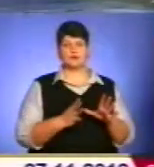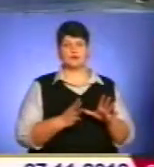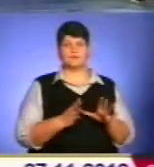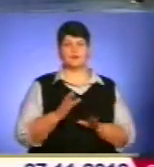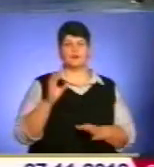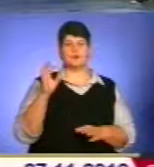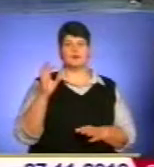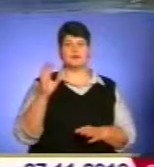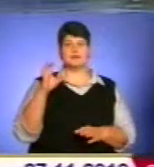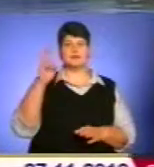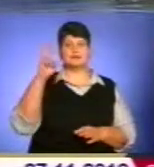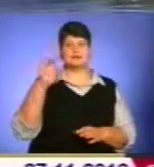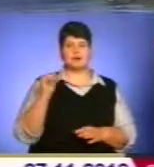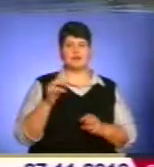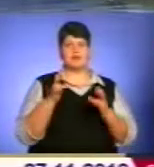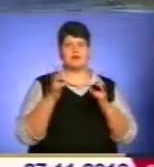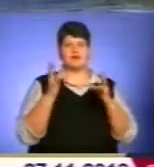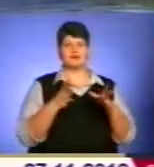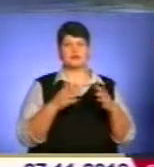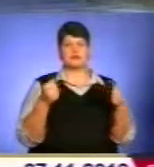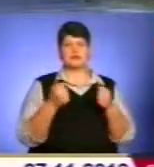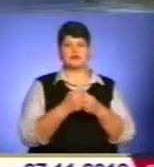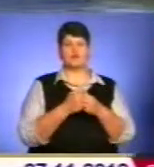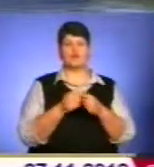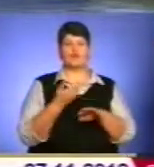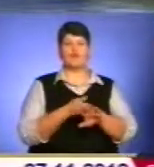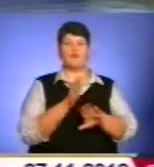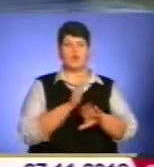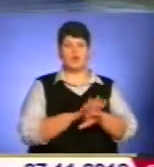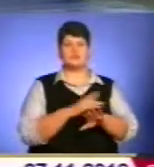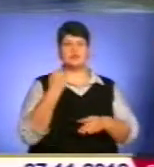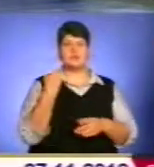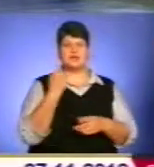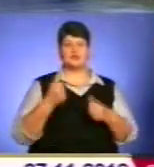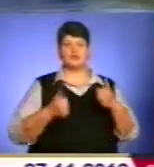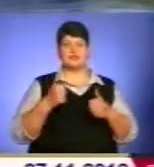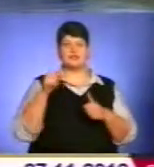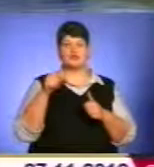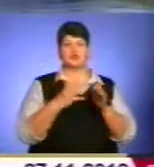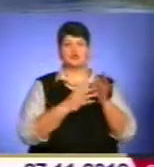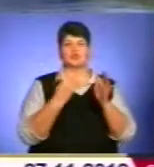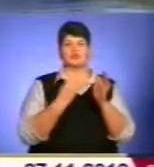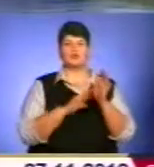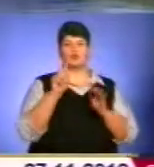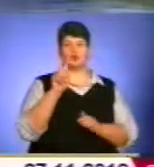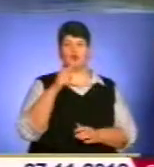Сібайла у автокатастрофі в Польщі. Перший турнір прийшов в 1992 році